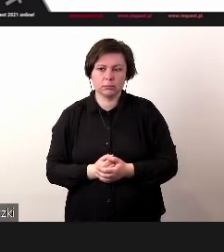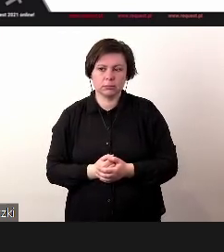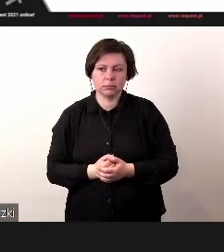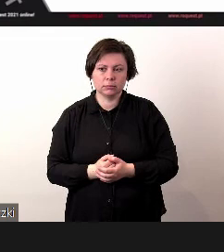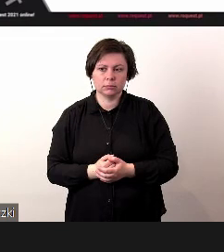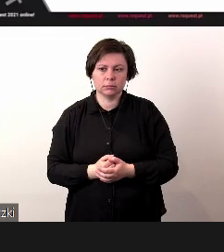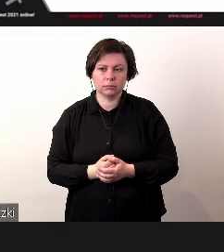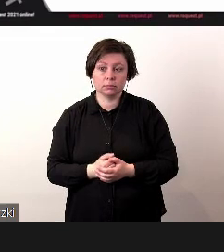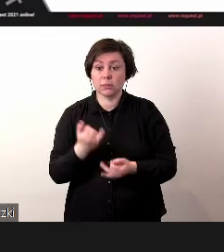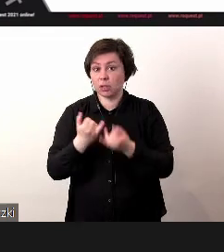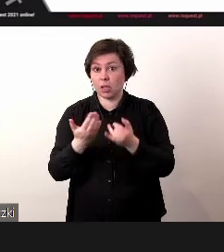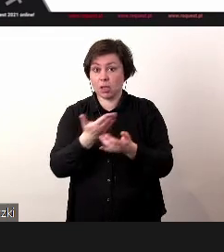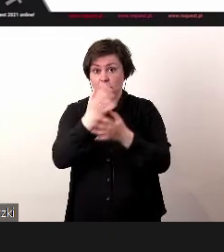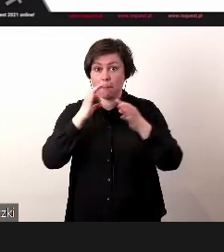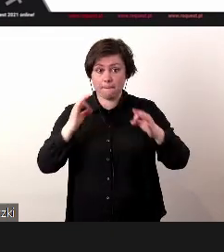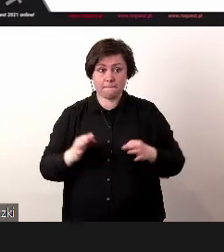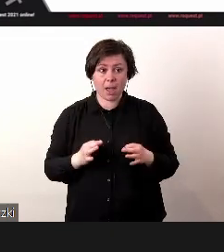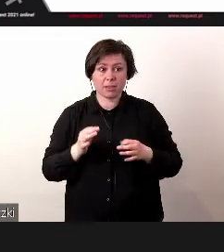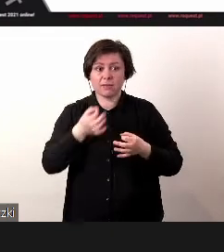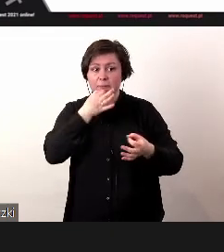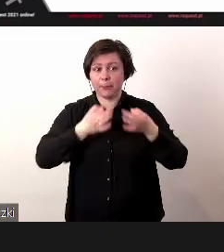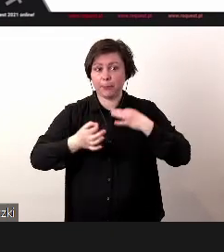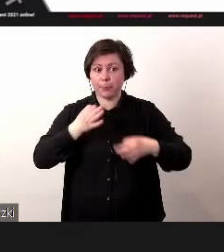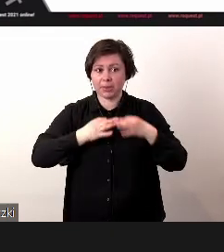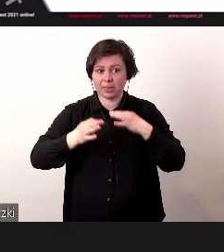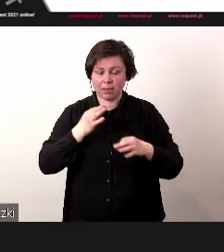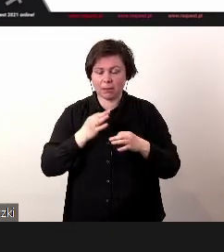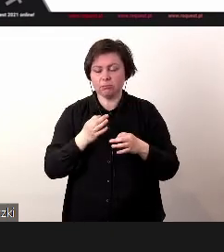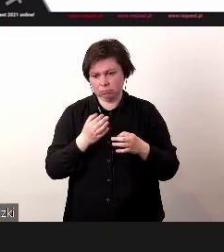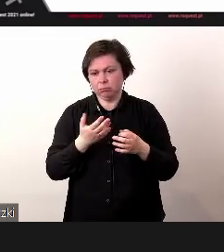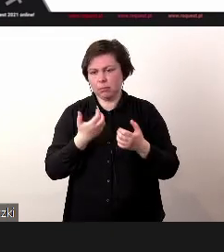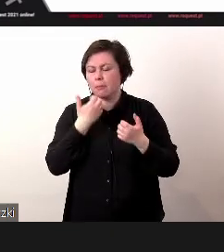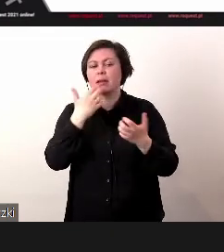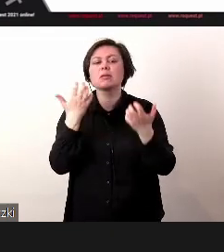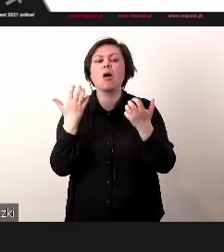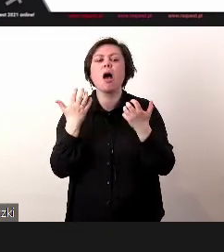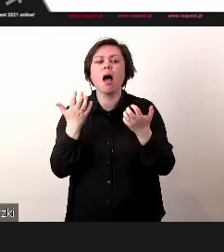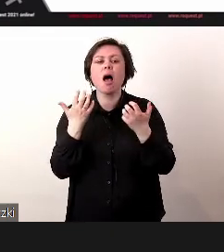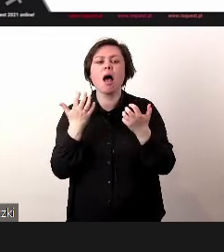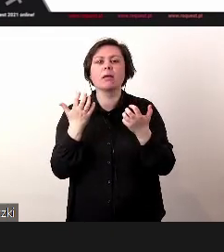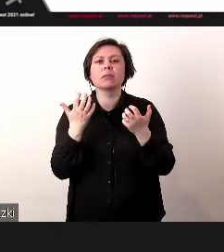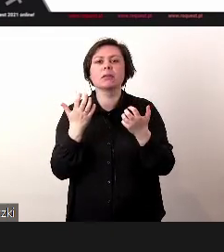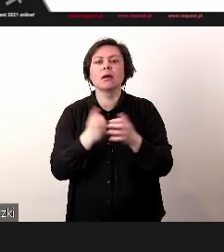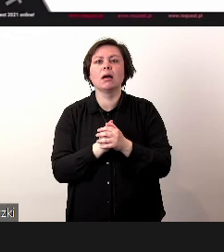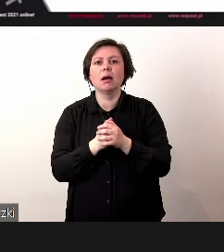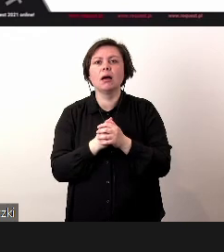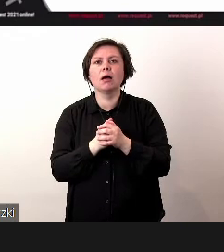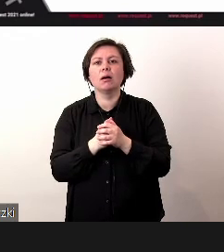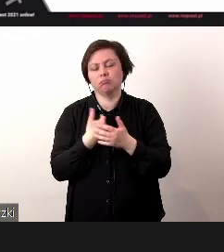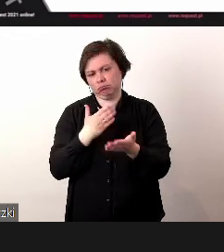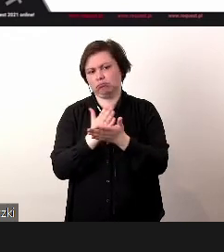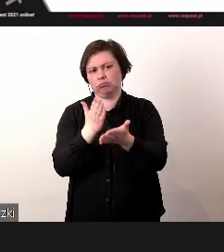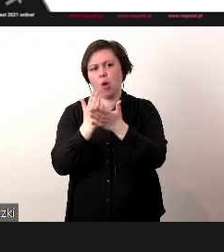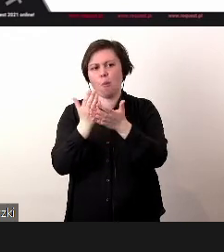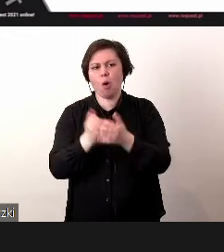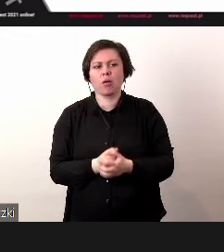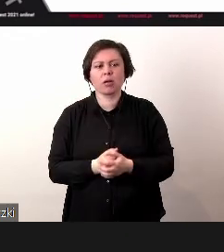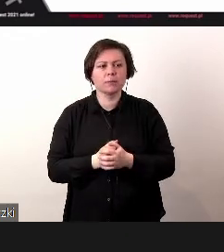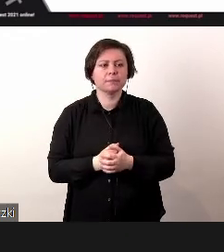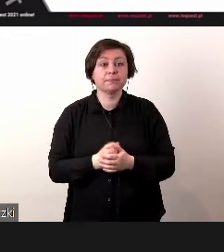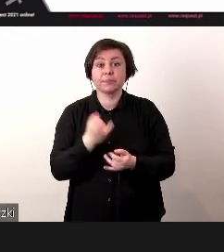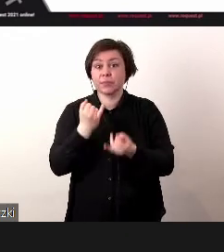I jeżeli będę mieli Państwo pytania, to bardzo chętnie pomogę. Także